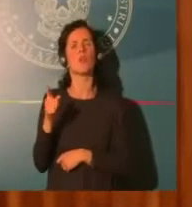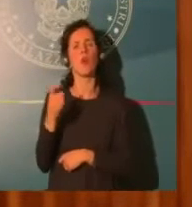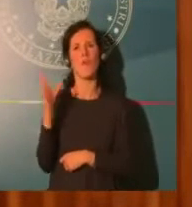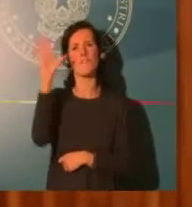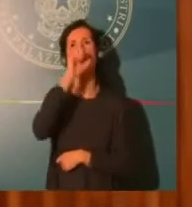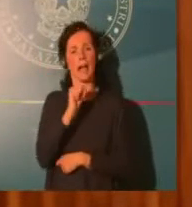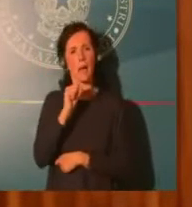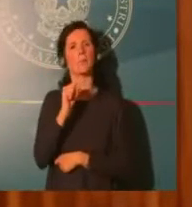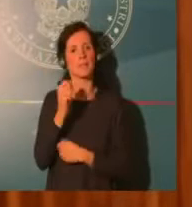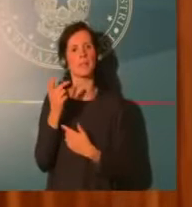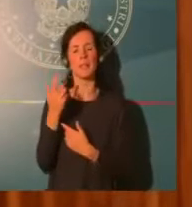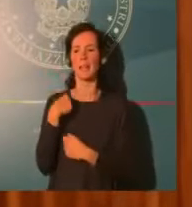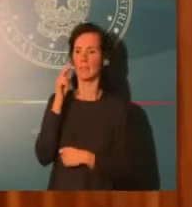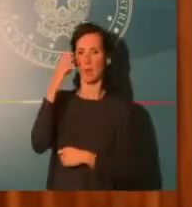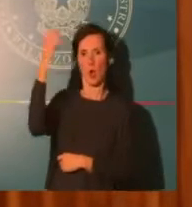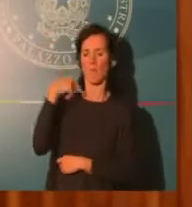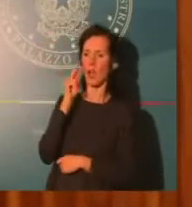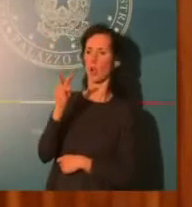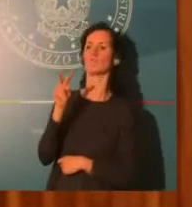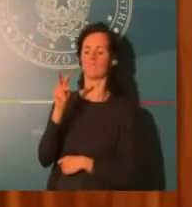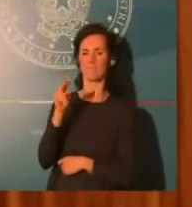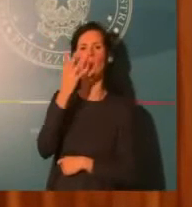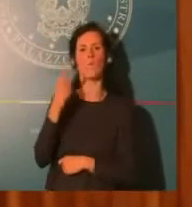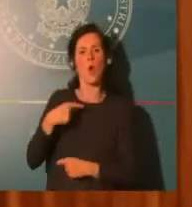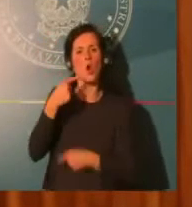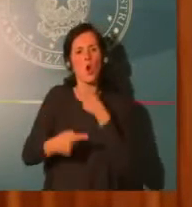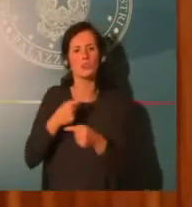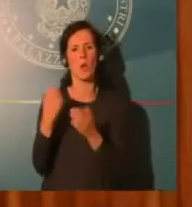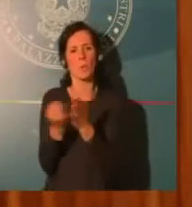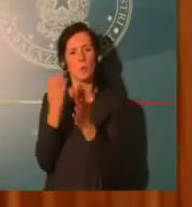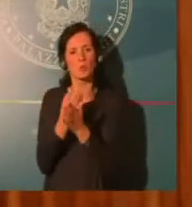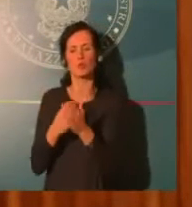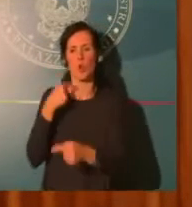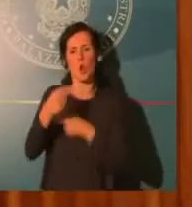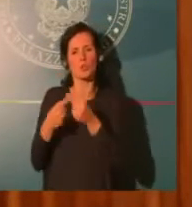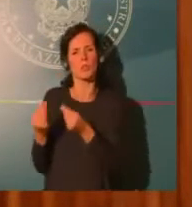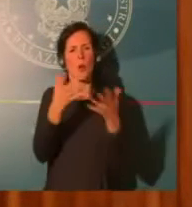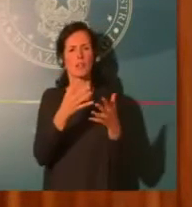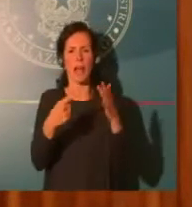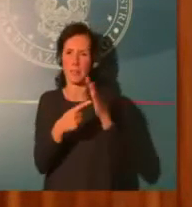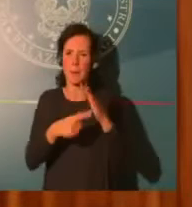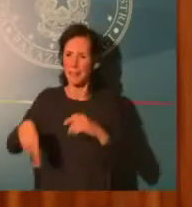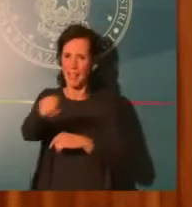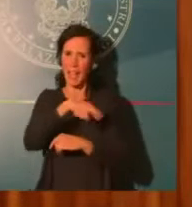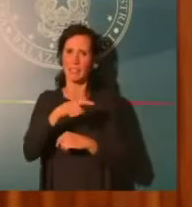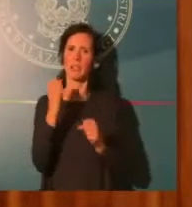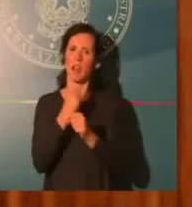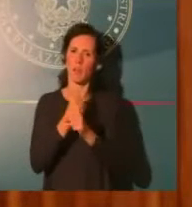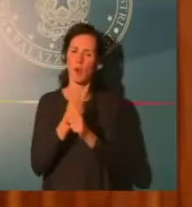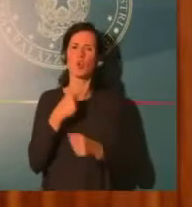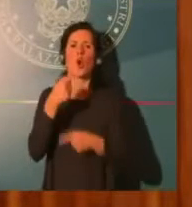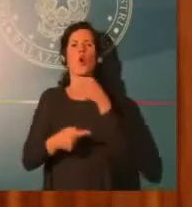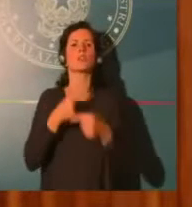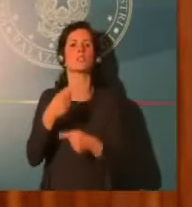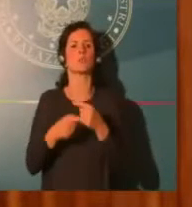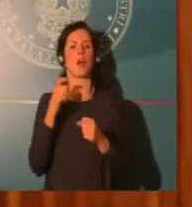attività. Ha detto bene il Presidente, non ci sono operatori economici di serie A o di serie B, operatori economici